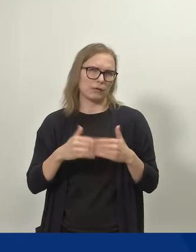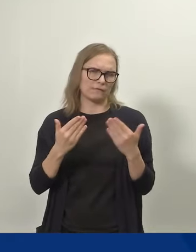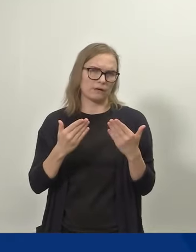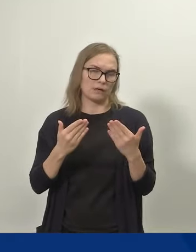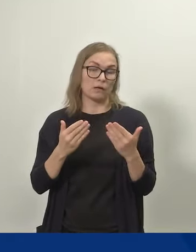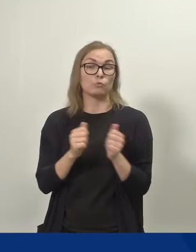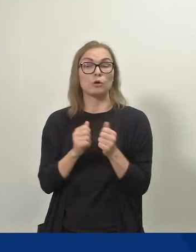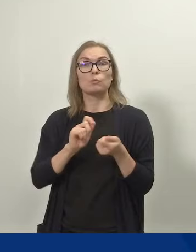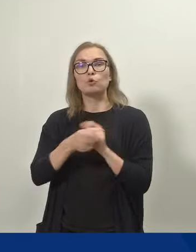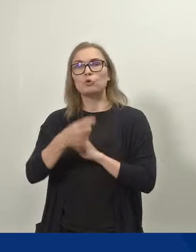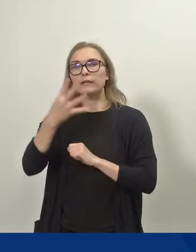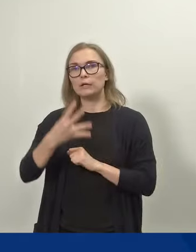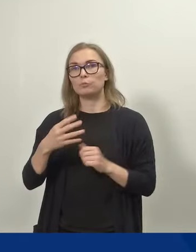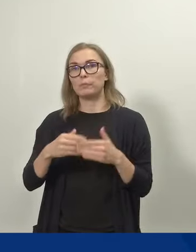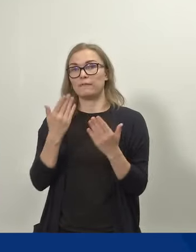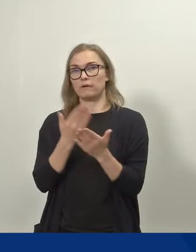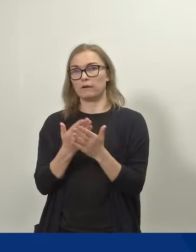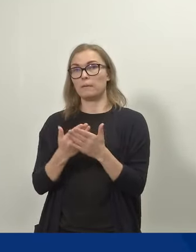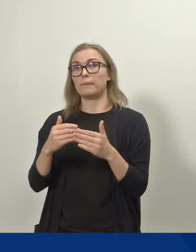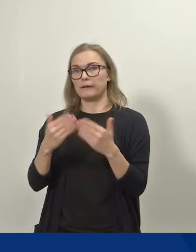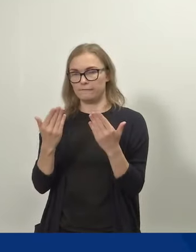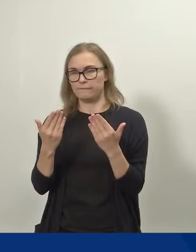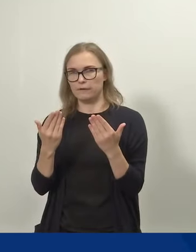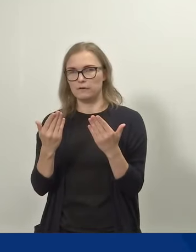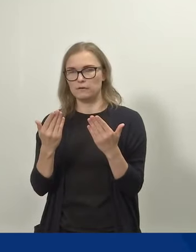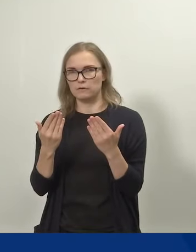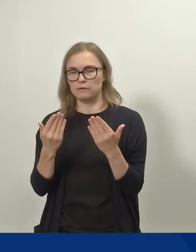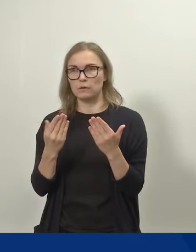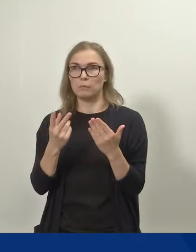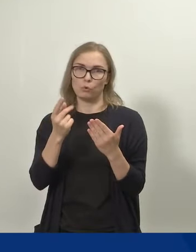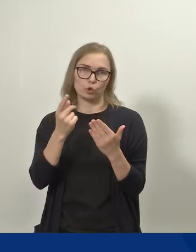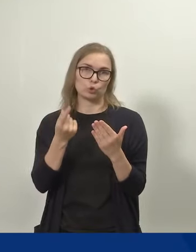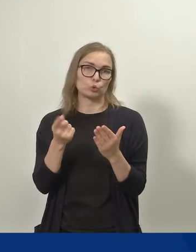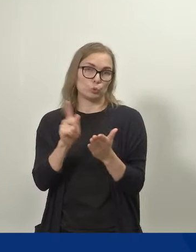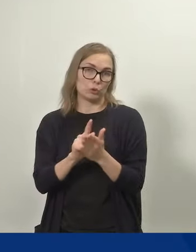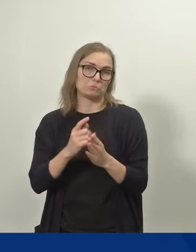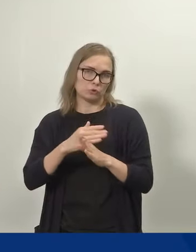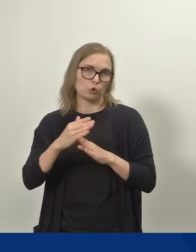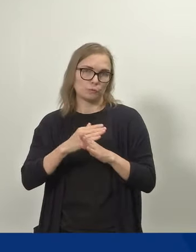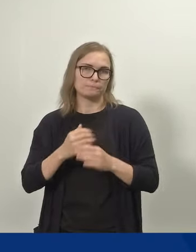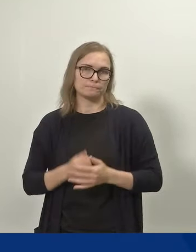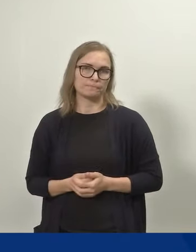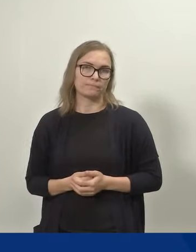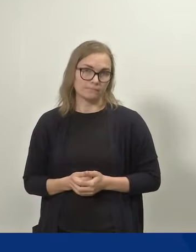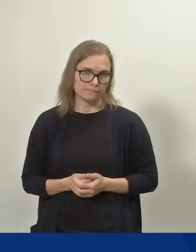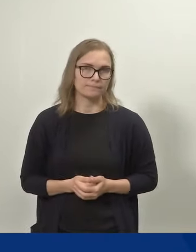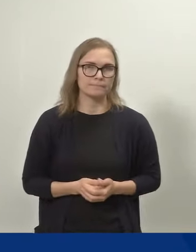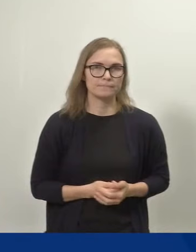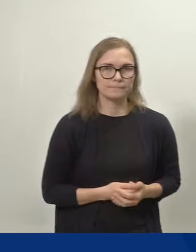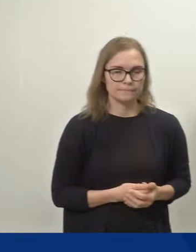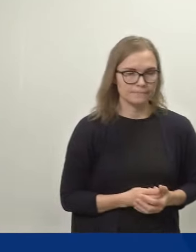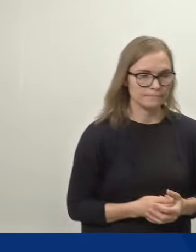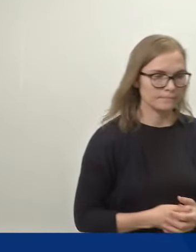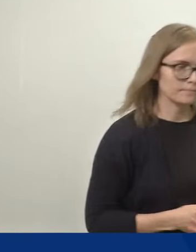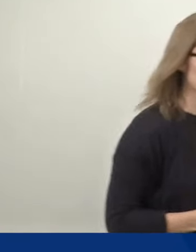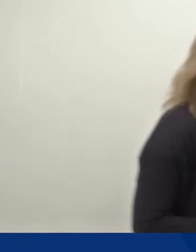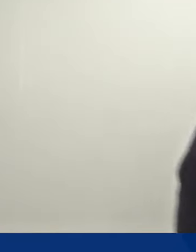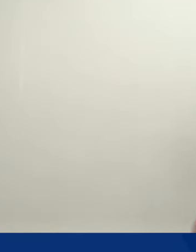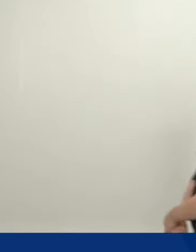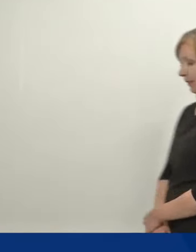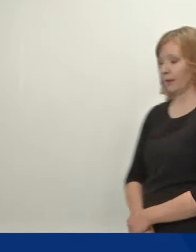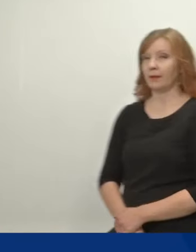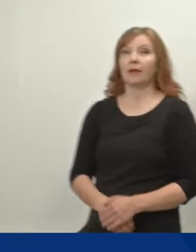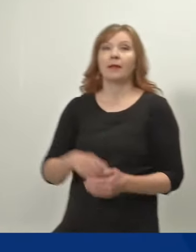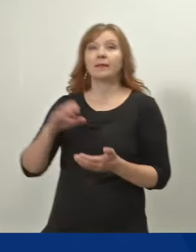päivärahapäivää eli reilut yksi ja puoli kuukautta. Lapsen hoitamisen mahdollistava etuus on